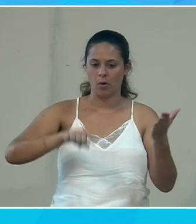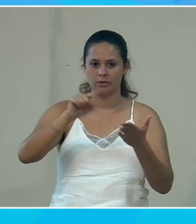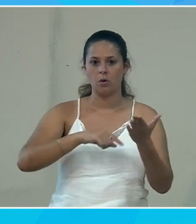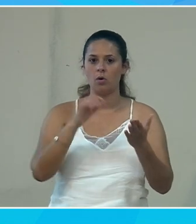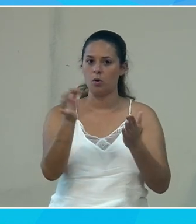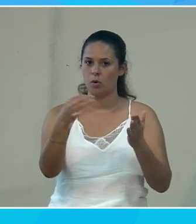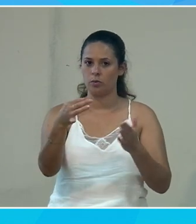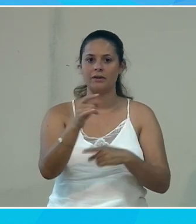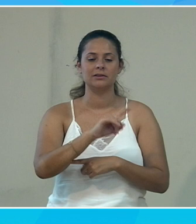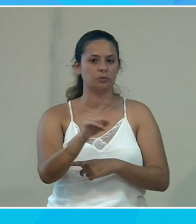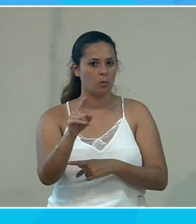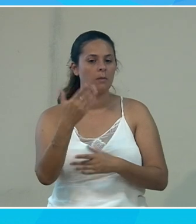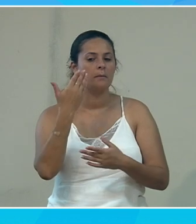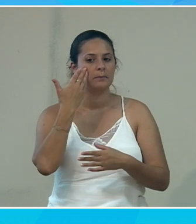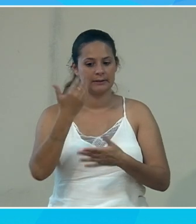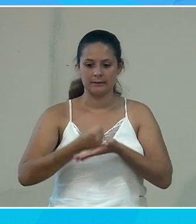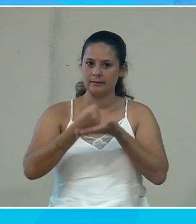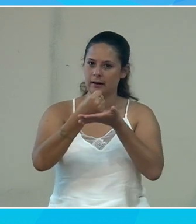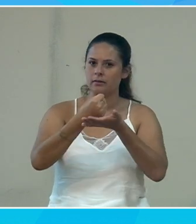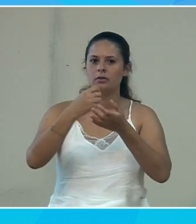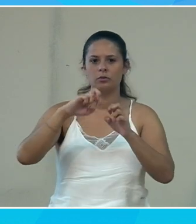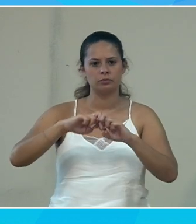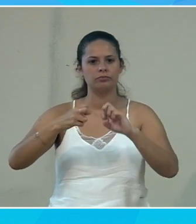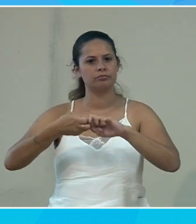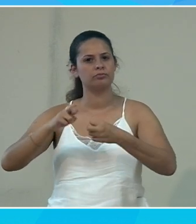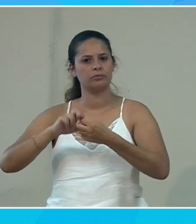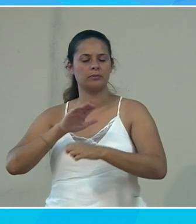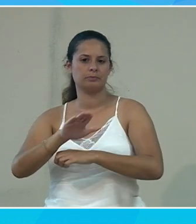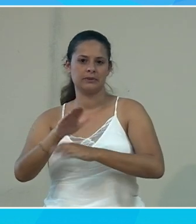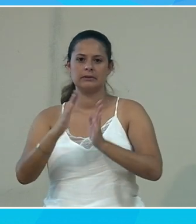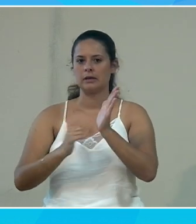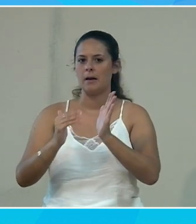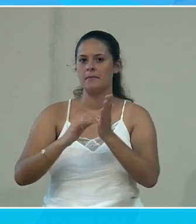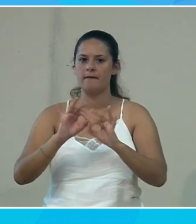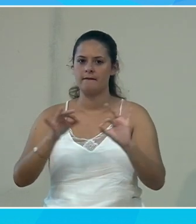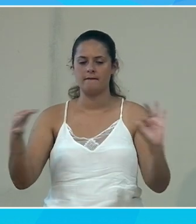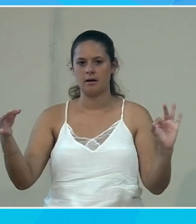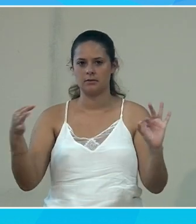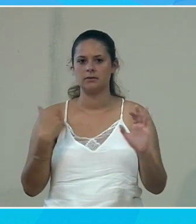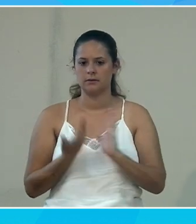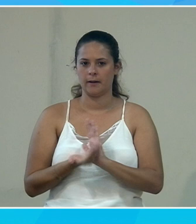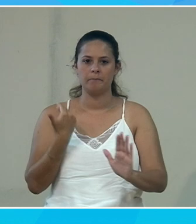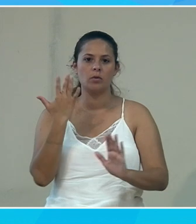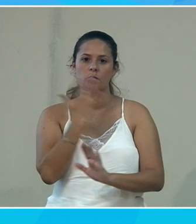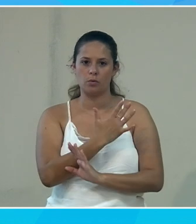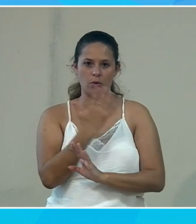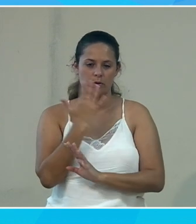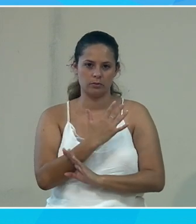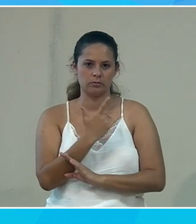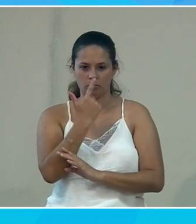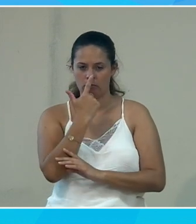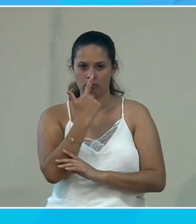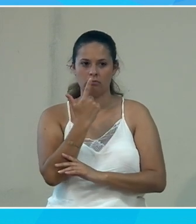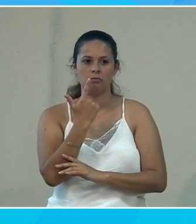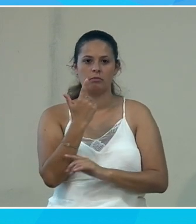automatique mais d'aider à la construction grammaticale de la phrase alors je vais retirer cette colorisation je vais